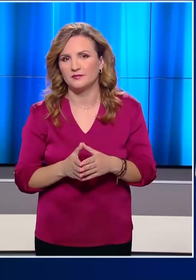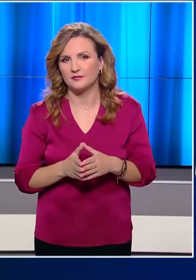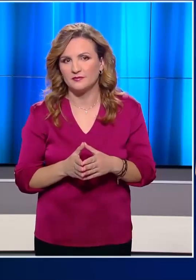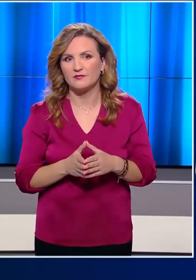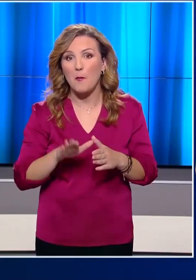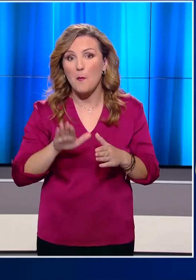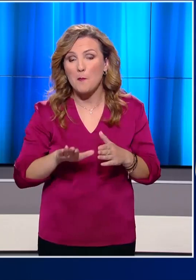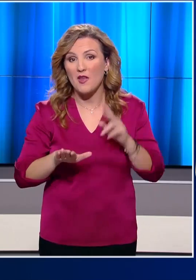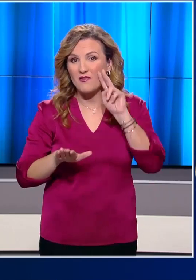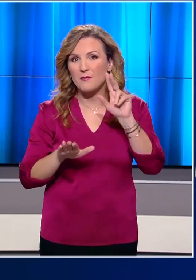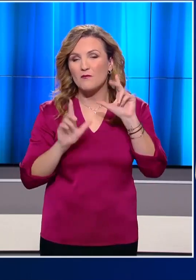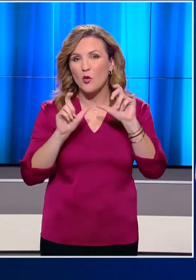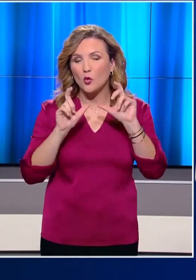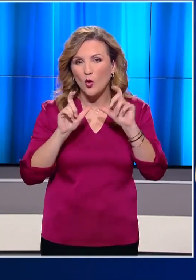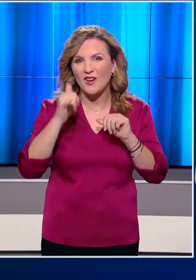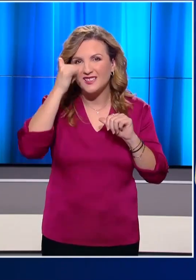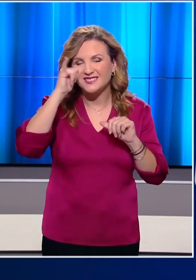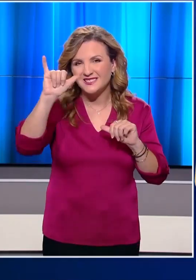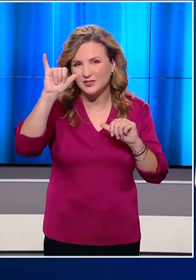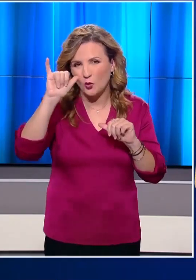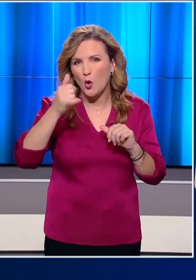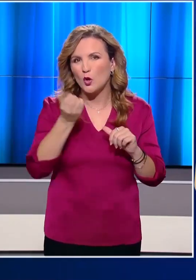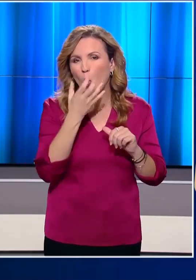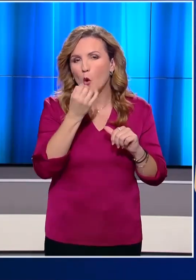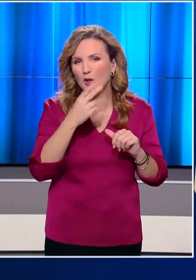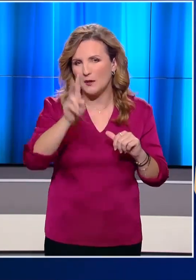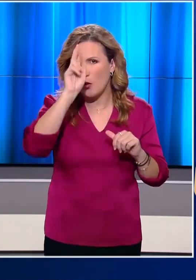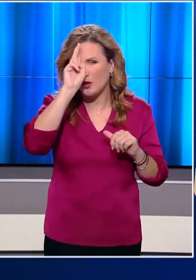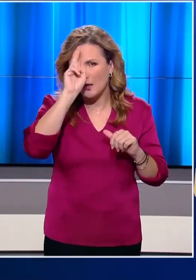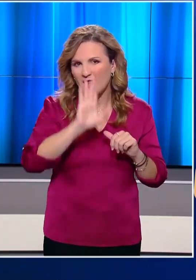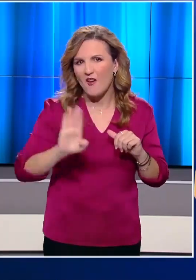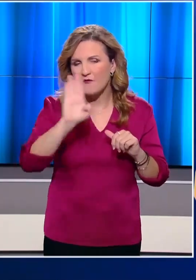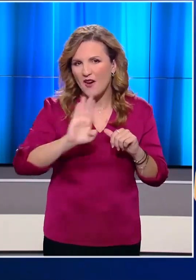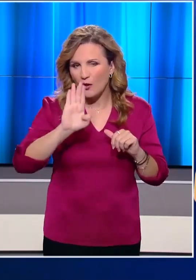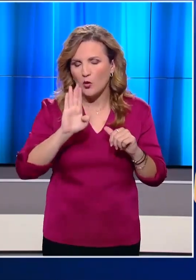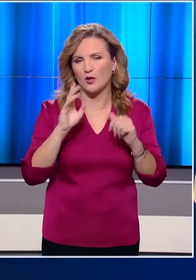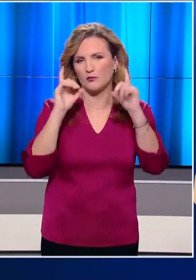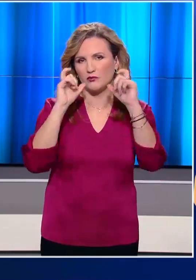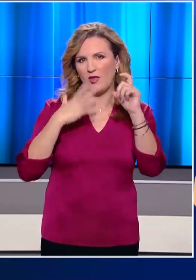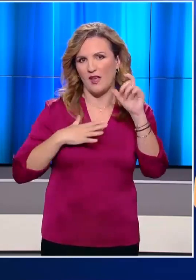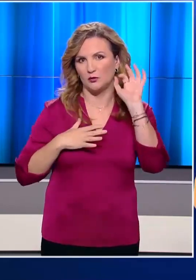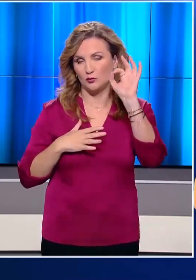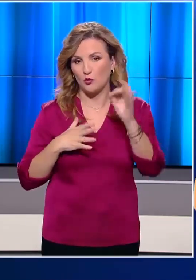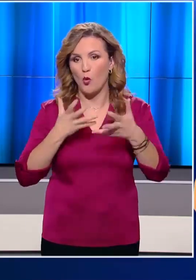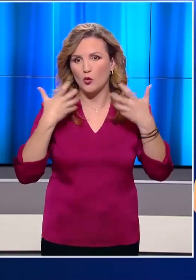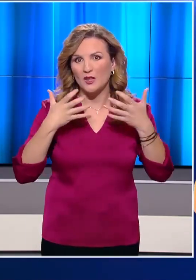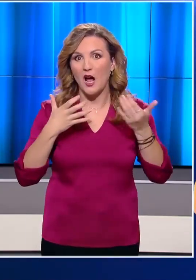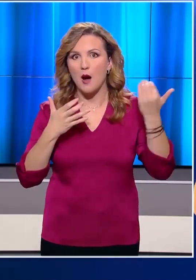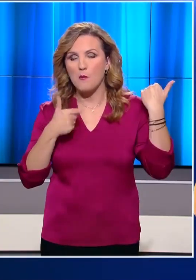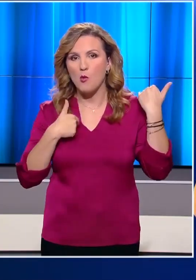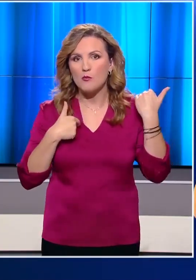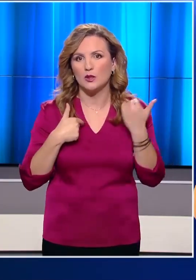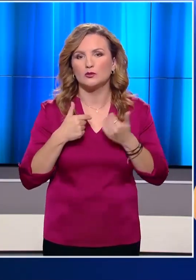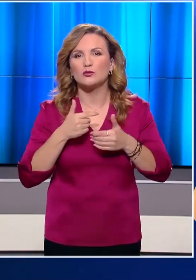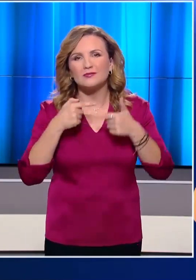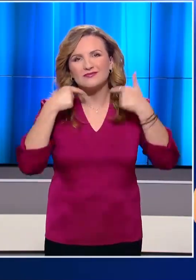Το παιδάκι ποζάρει για μια φωτογραφία μπροστά από την τίγρη στο ζωολογικό κήπο του Βερολίνου στη Γερμανία. Η χαρά γίνεται τρόμος